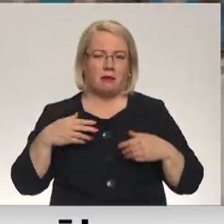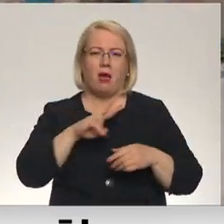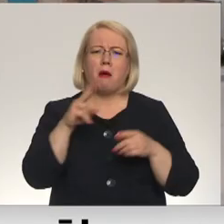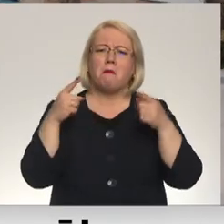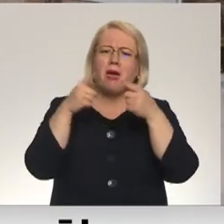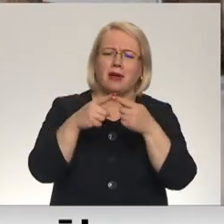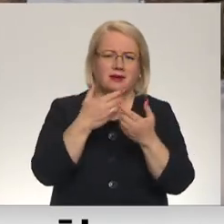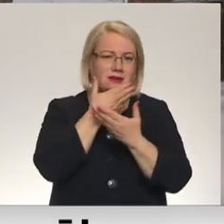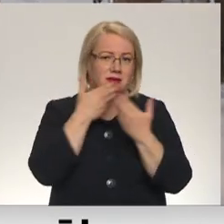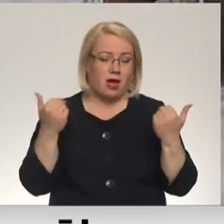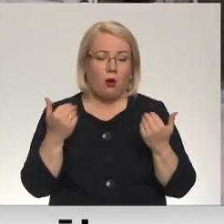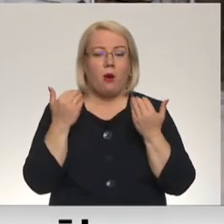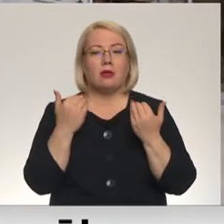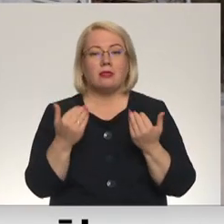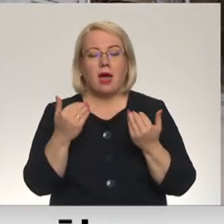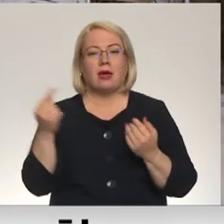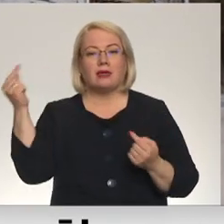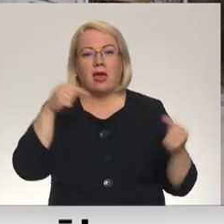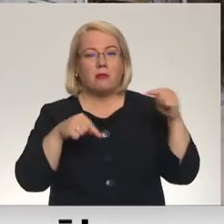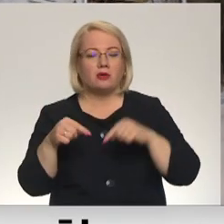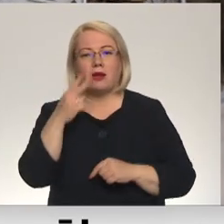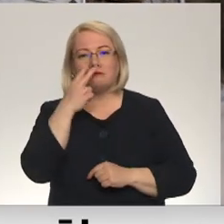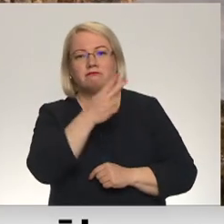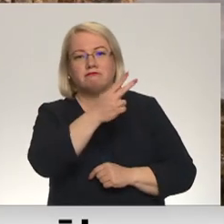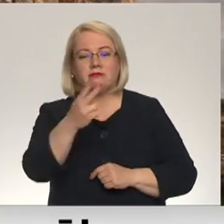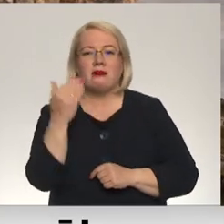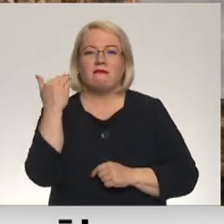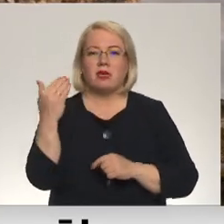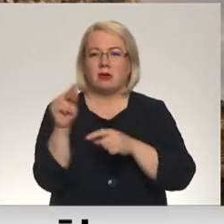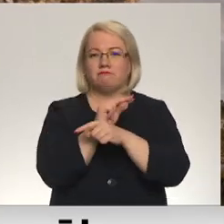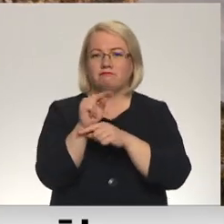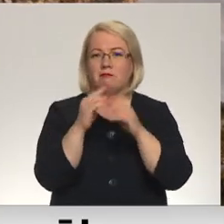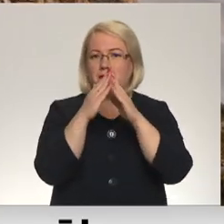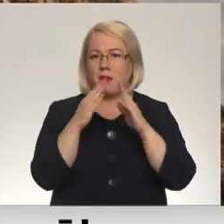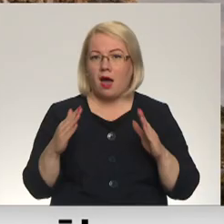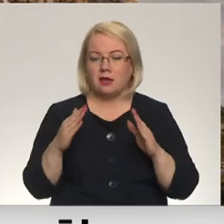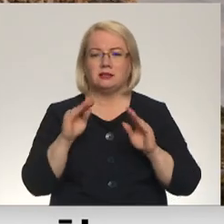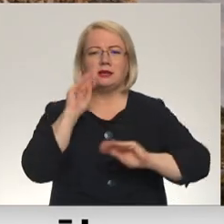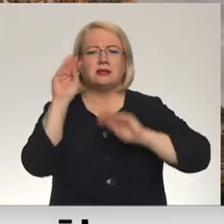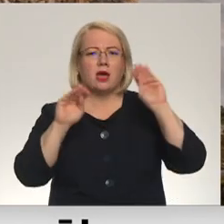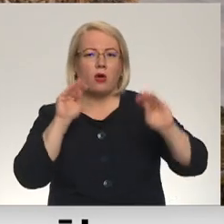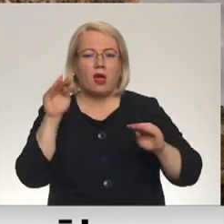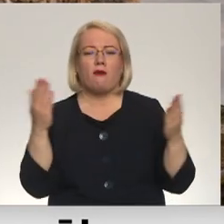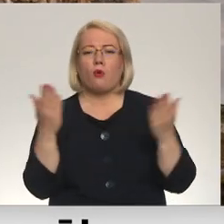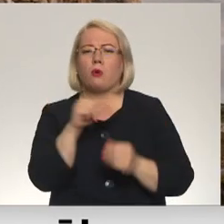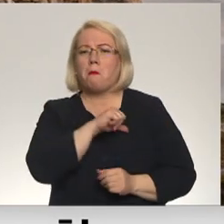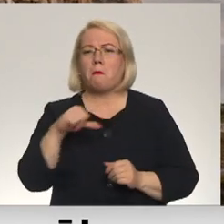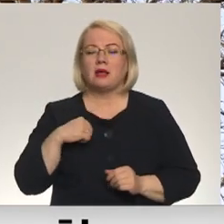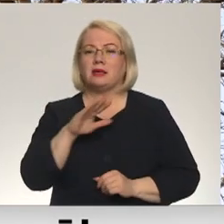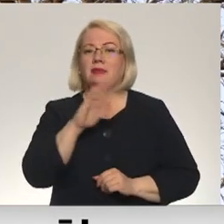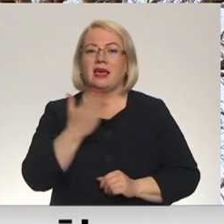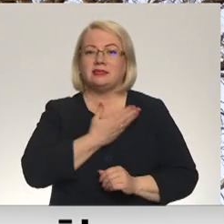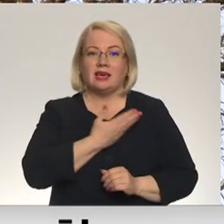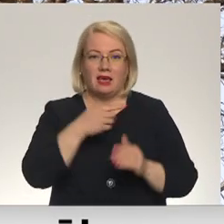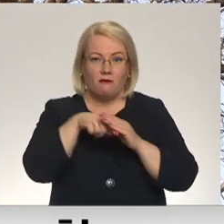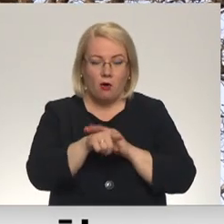mērķi. Pašlaik sabilnieku un iebraucēju var aplūkot vairākas viņa restaurētās mājas iep scenogrāfijas, kurās viņš pats nedzīvo, bet